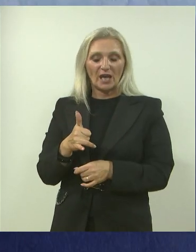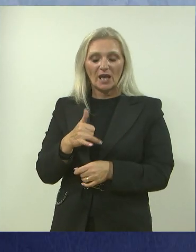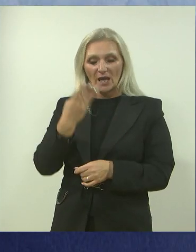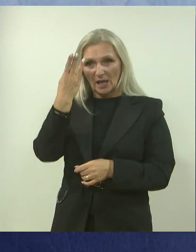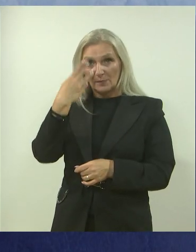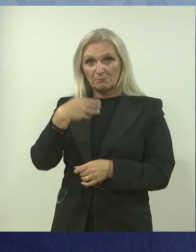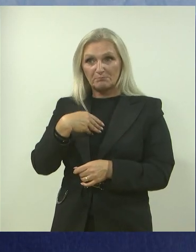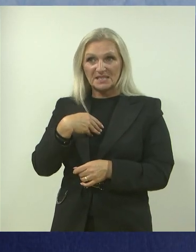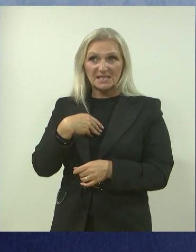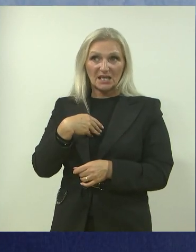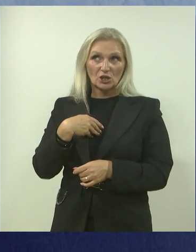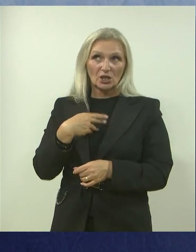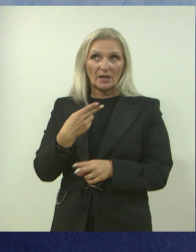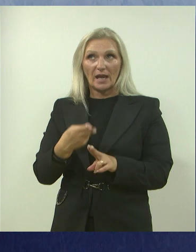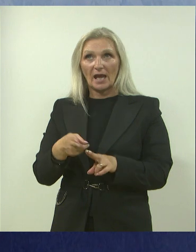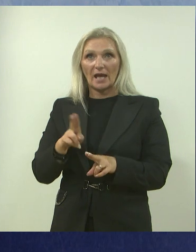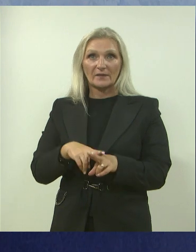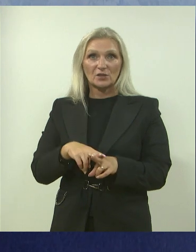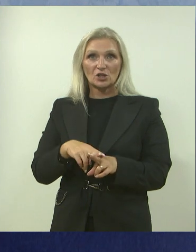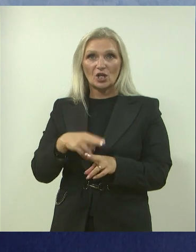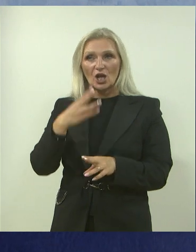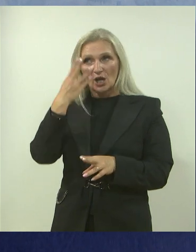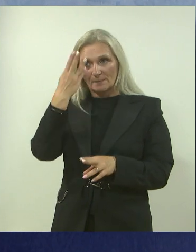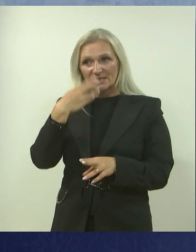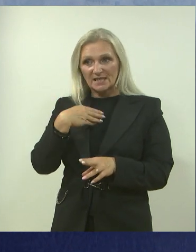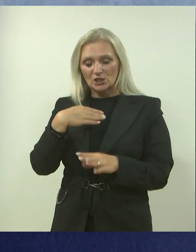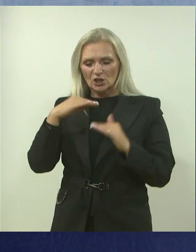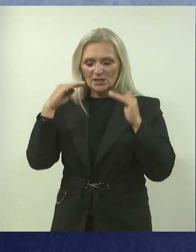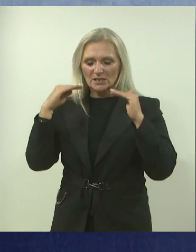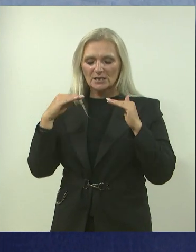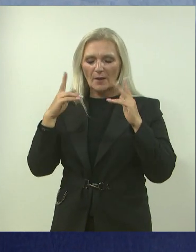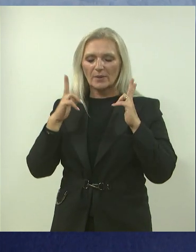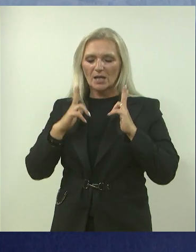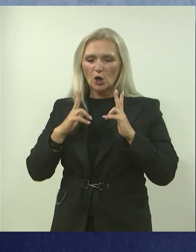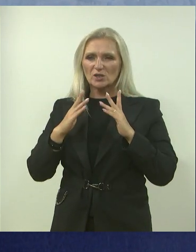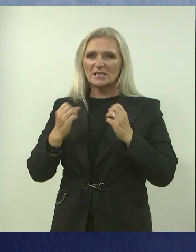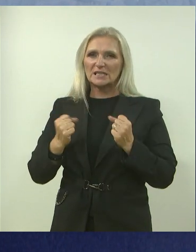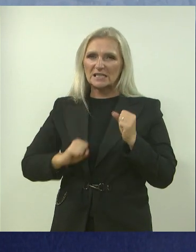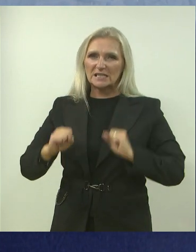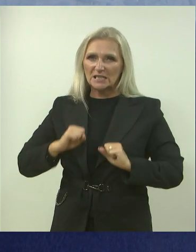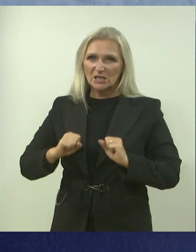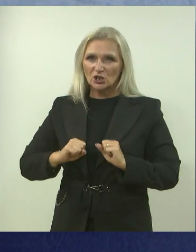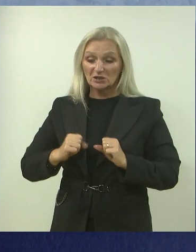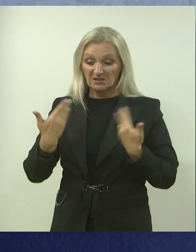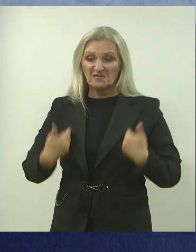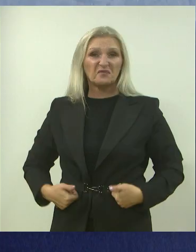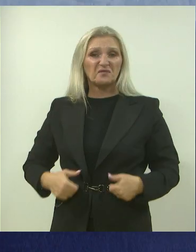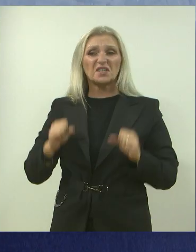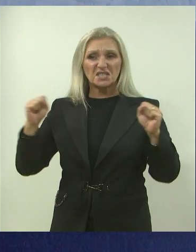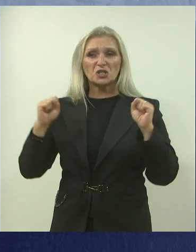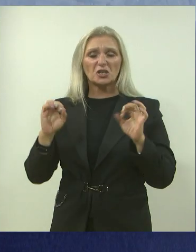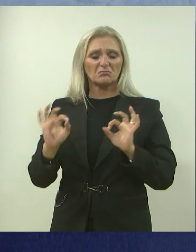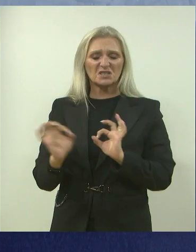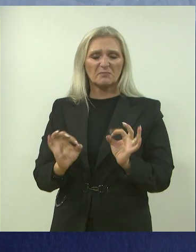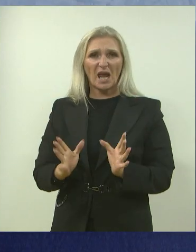Psihički, koje je bilo najveća poanta, je bila psiha, stabilnost, sve to izdržati. Fizički sam bio ovako jednak spreman. Tako da,